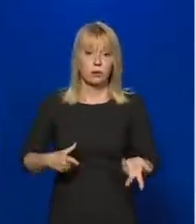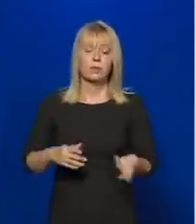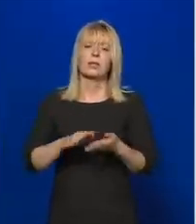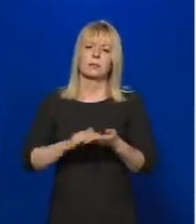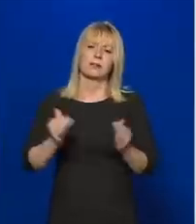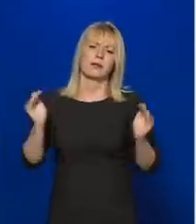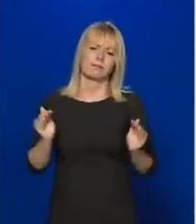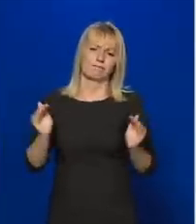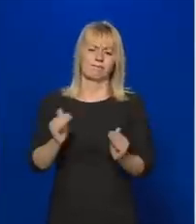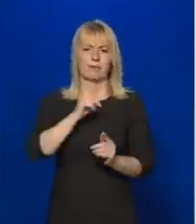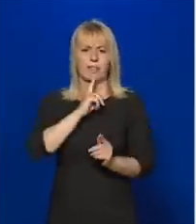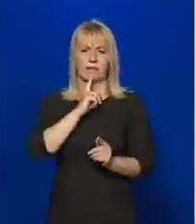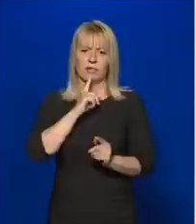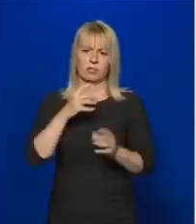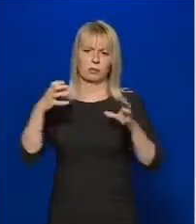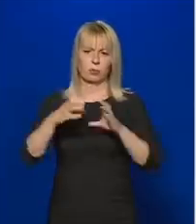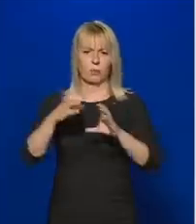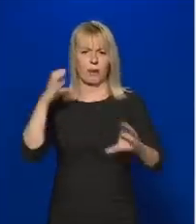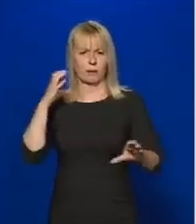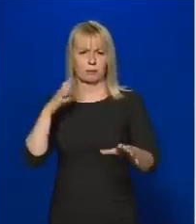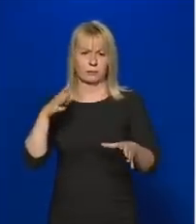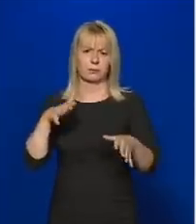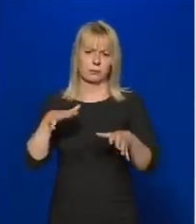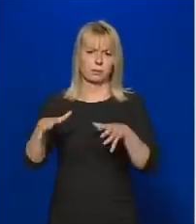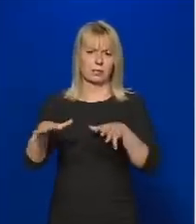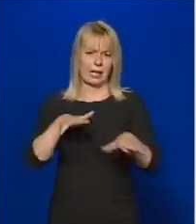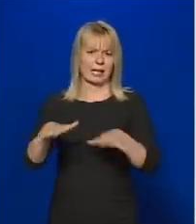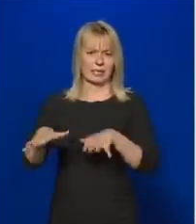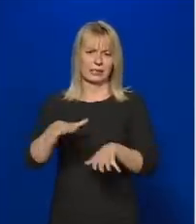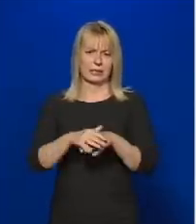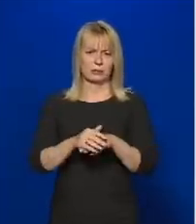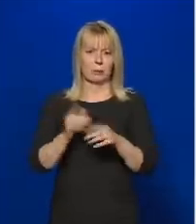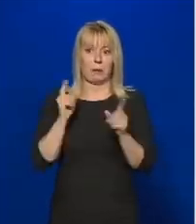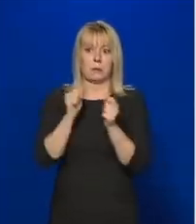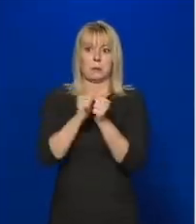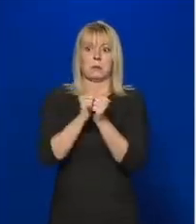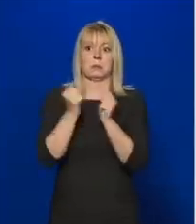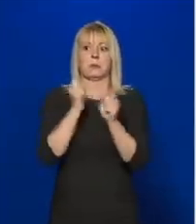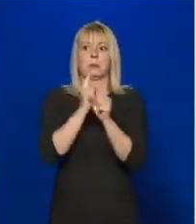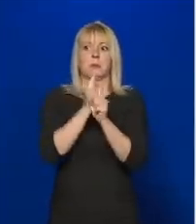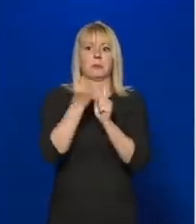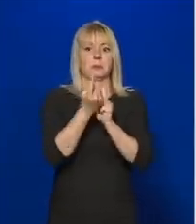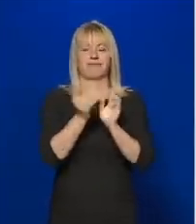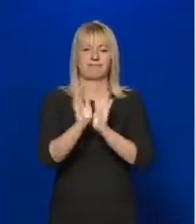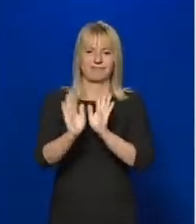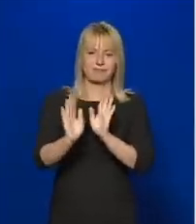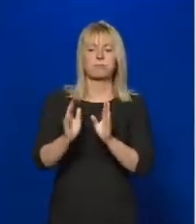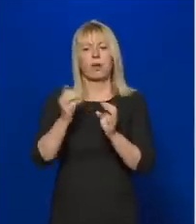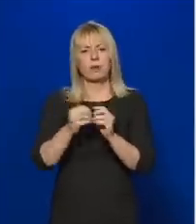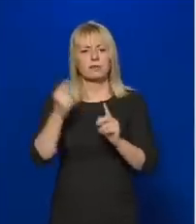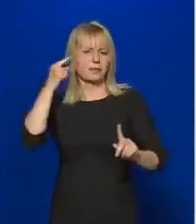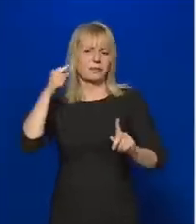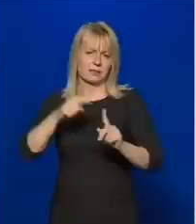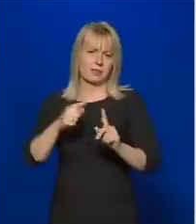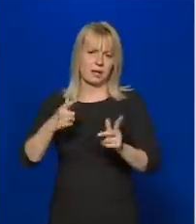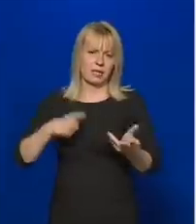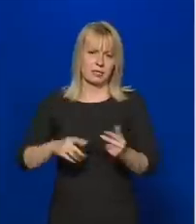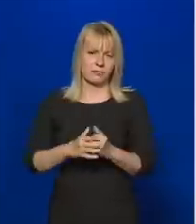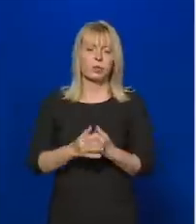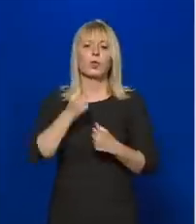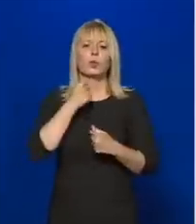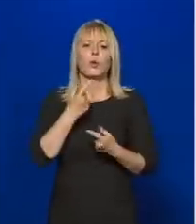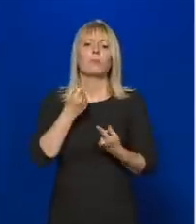kevesebben legyenek a tömegközlekedésben egy légtérben, úgyhogy ilyen értelműen még a nagyforgalom, vagy még a dugók is jobbak, mint hogyha